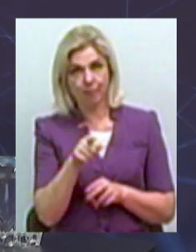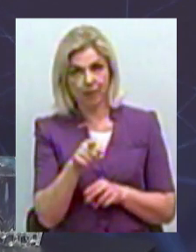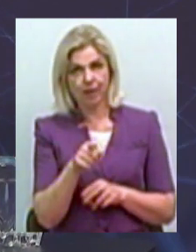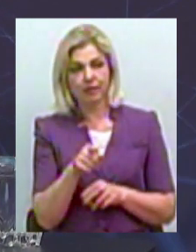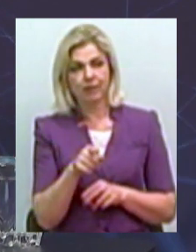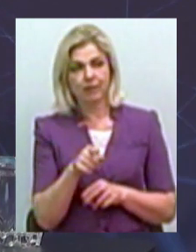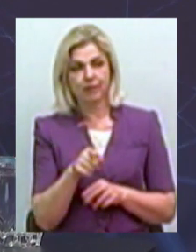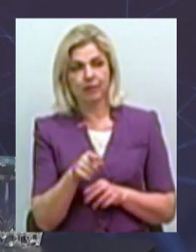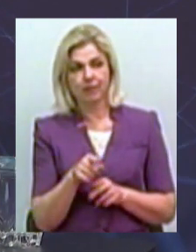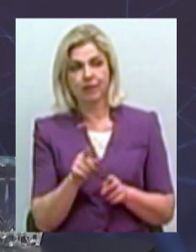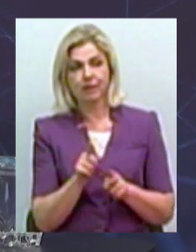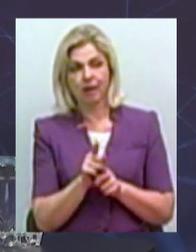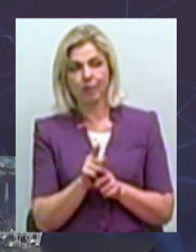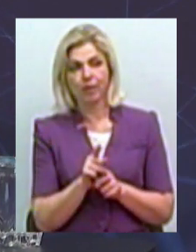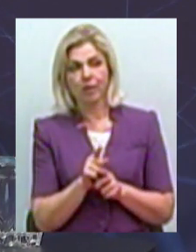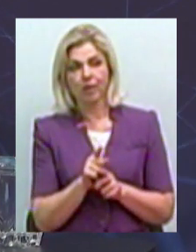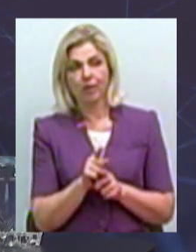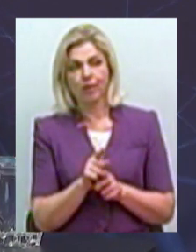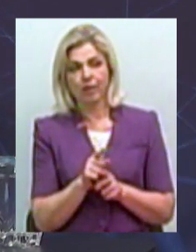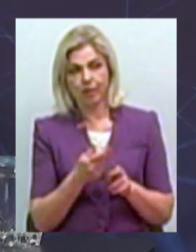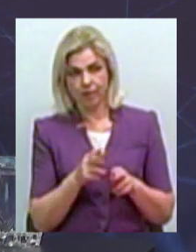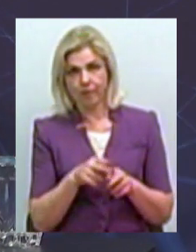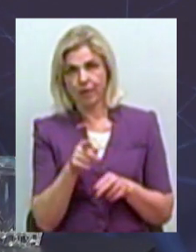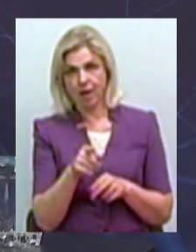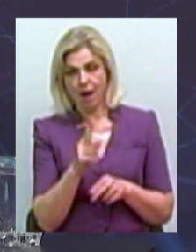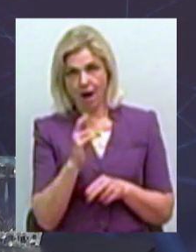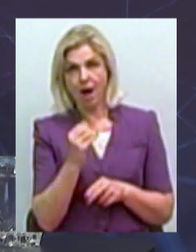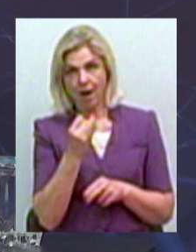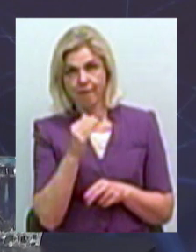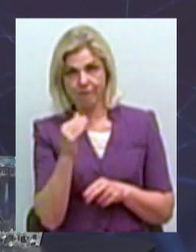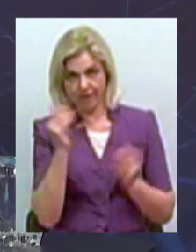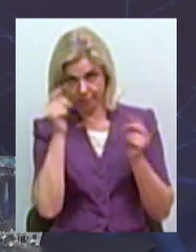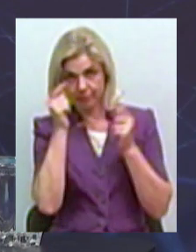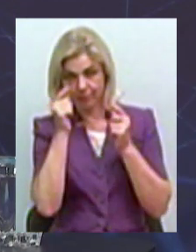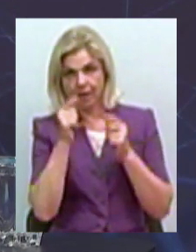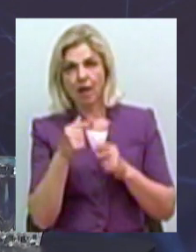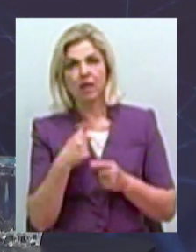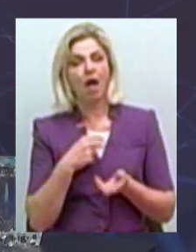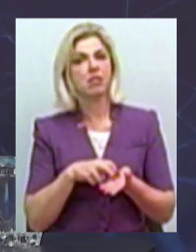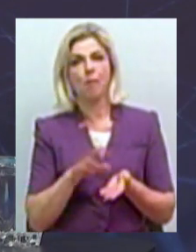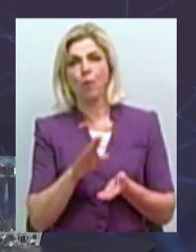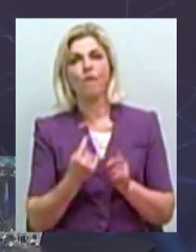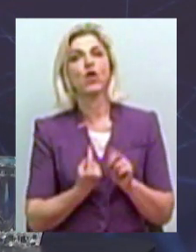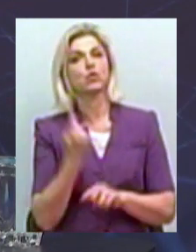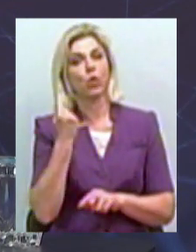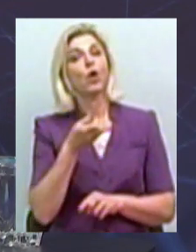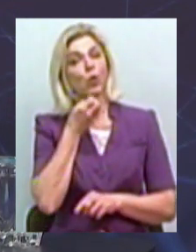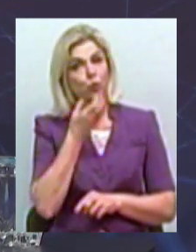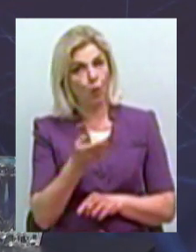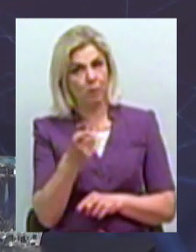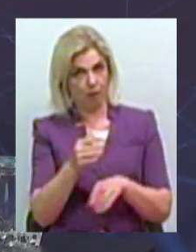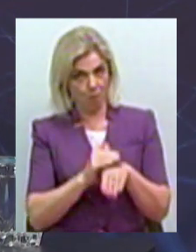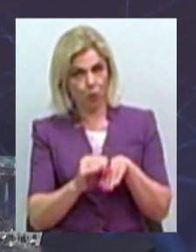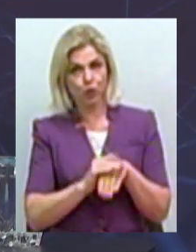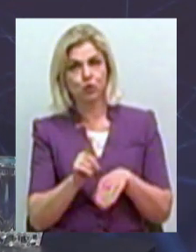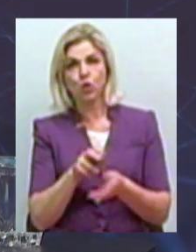таким підлітковою мовою, це тобі в кайф? Він каже, я не боюсь висоти. Добре, так ти молодчинка,